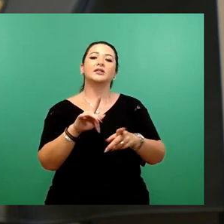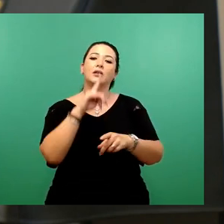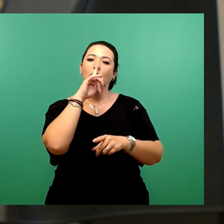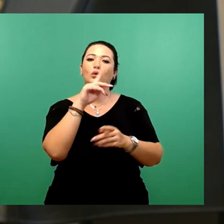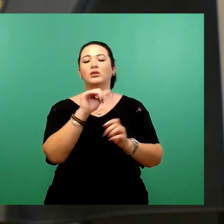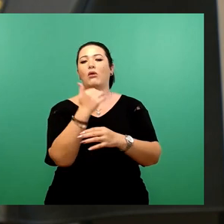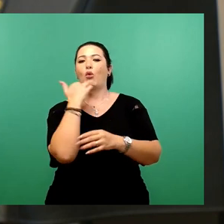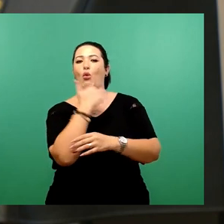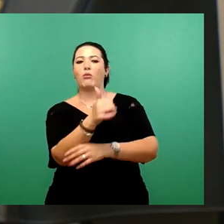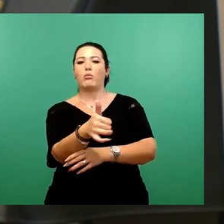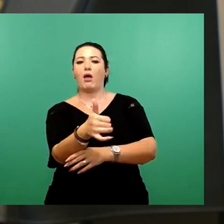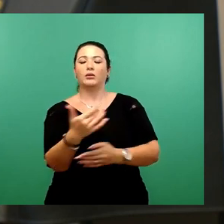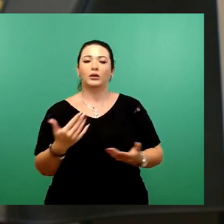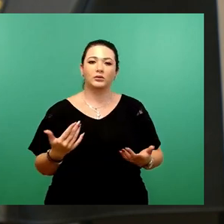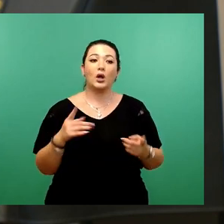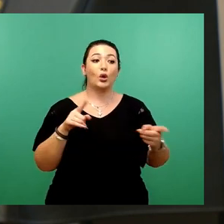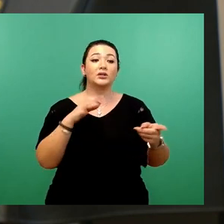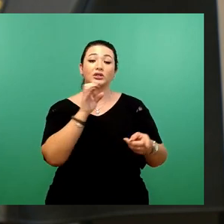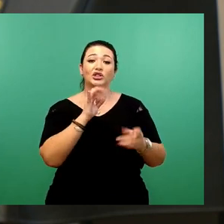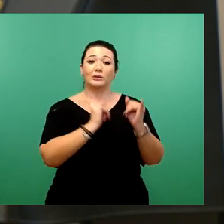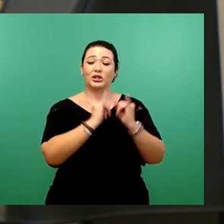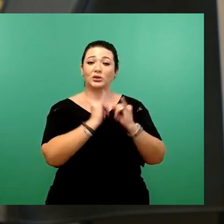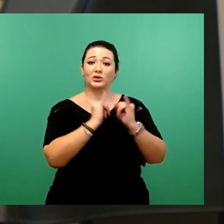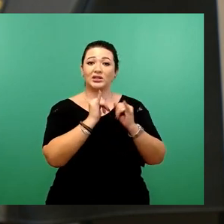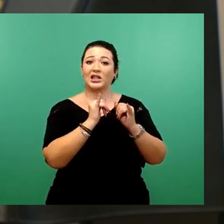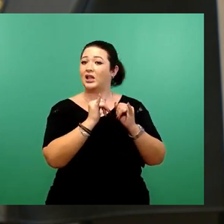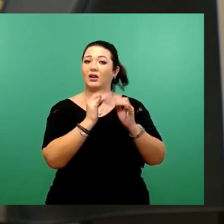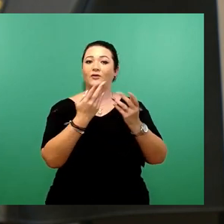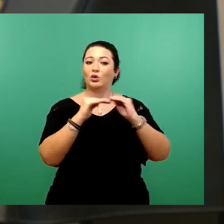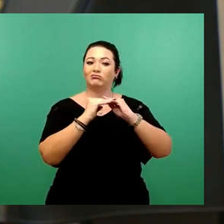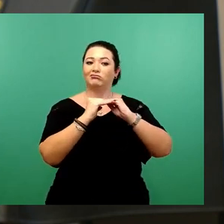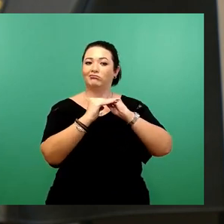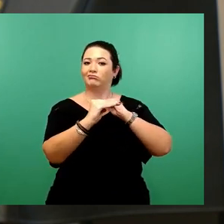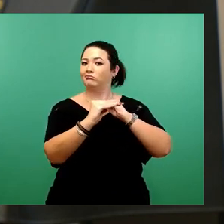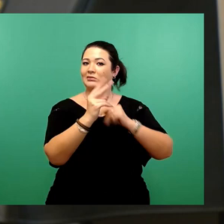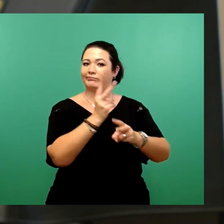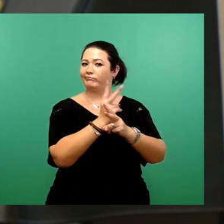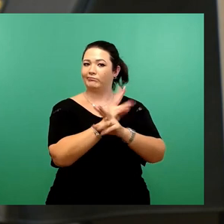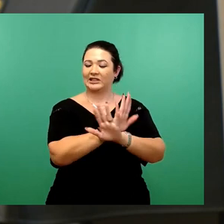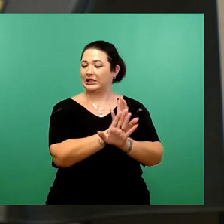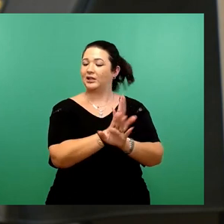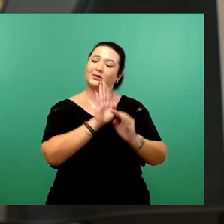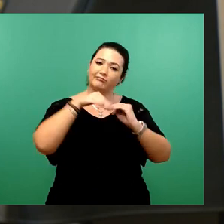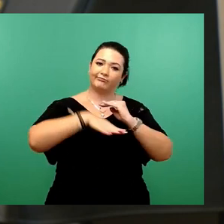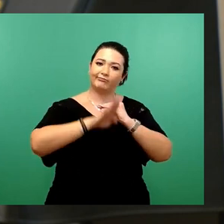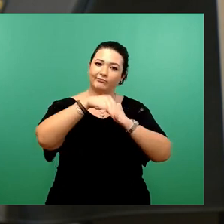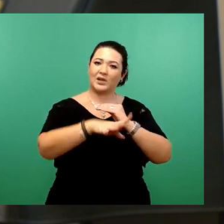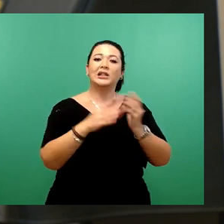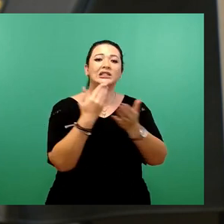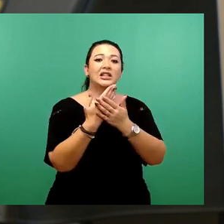Andererseits ist der Begriff der Chip-Industrie viel zu unbestimmt, um darauf bezogen konkrete Prognosen zu erstellen.